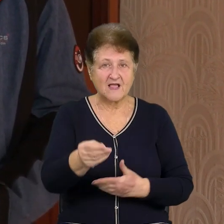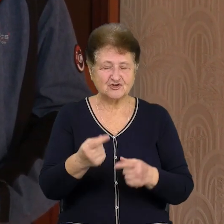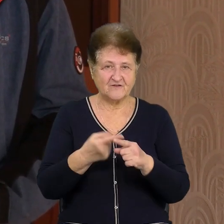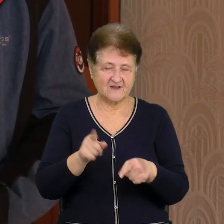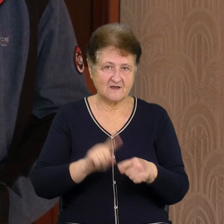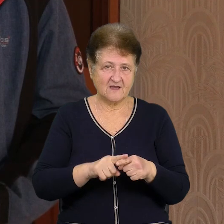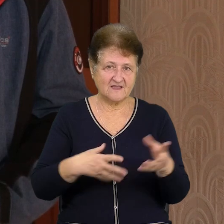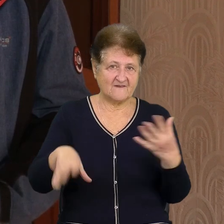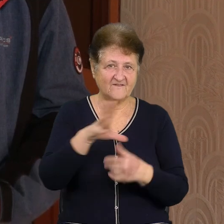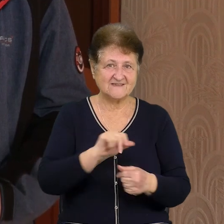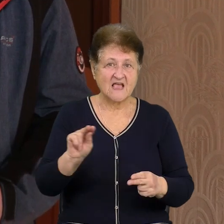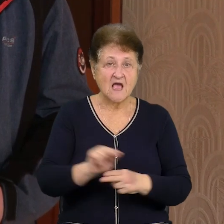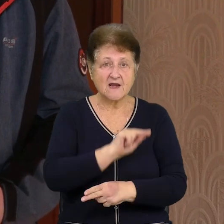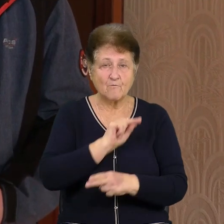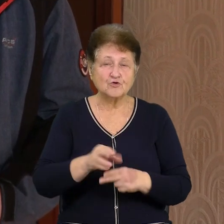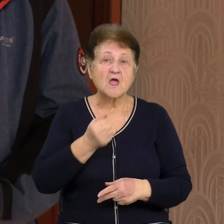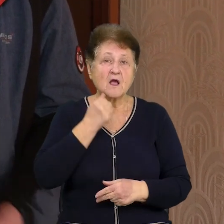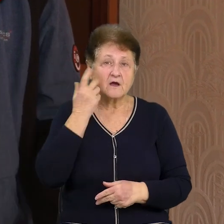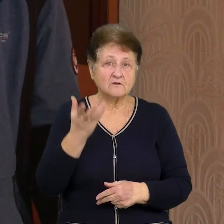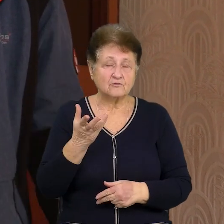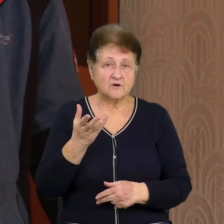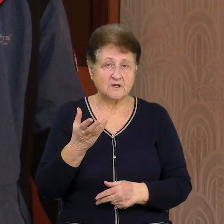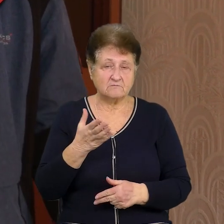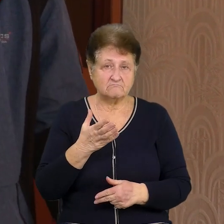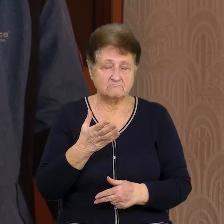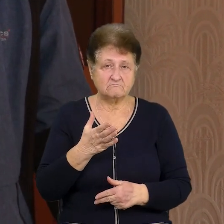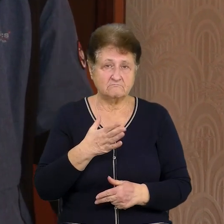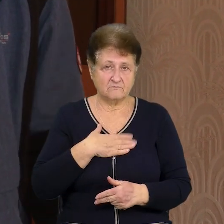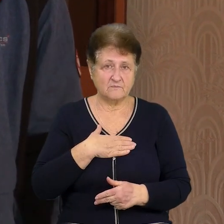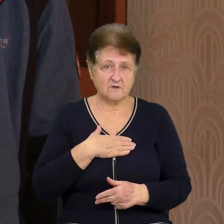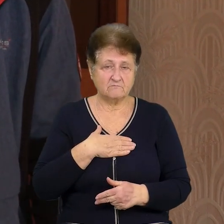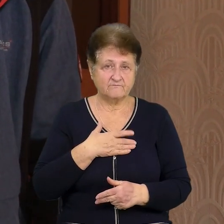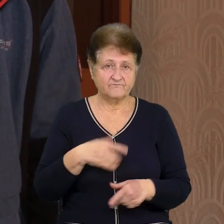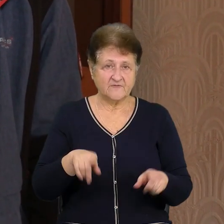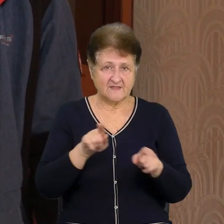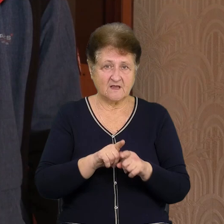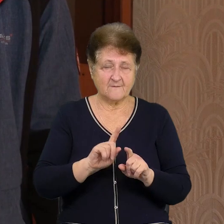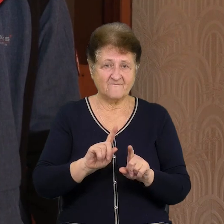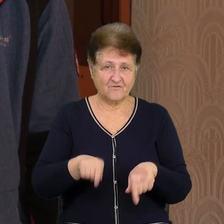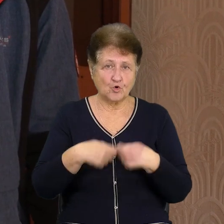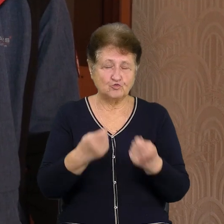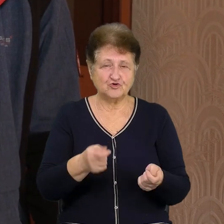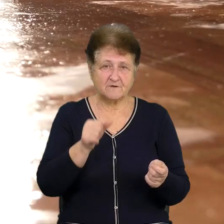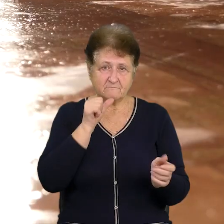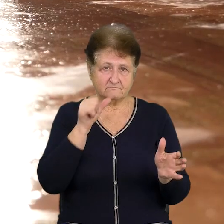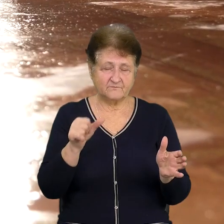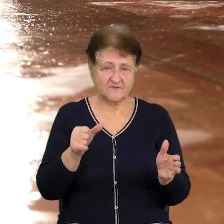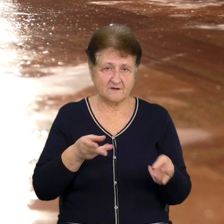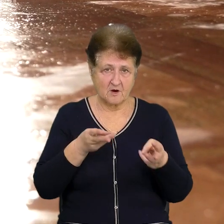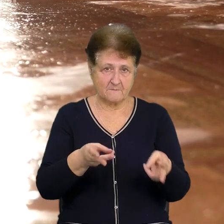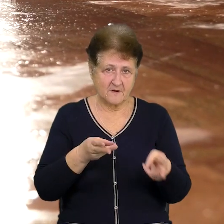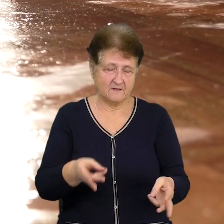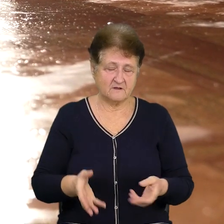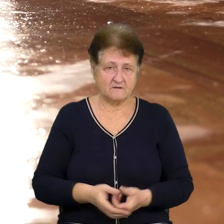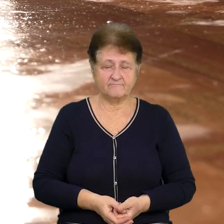всі ремонти, котрі заподівали нам таким включенням аварійної системи опалення». Гордій